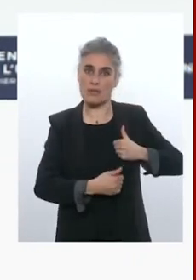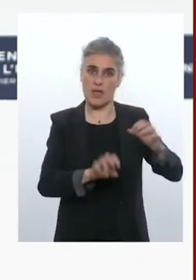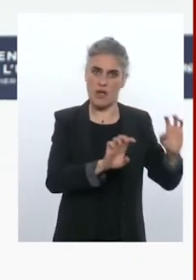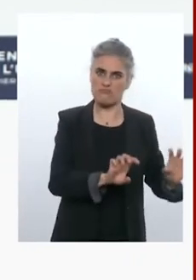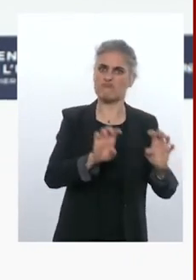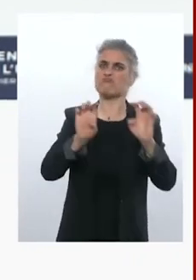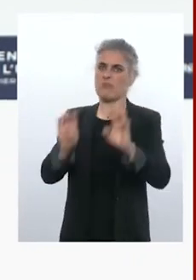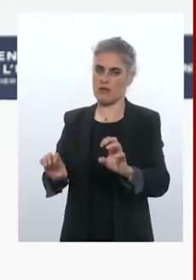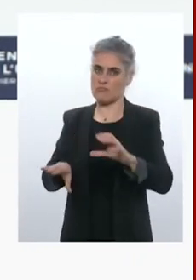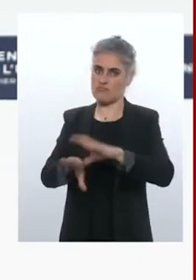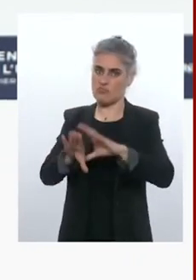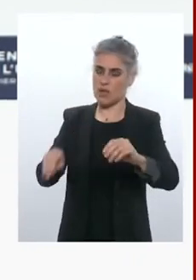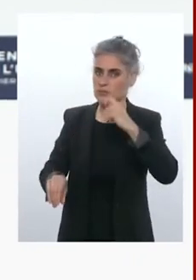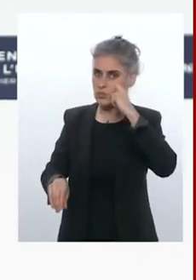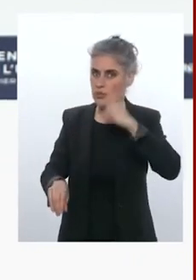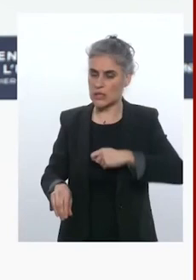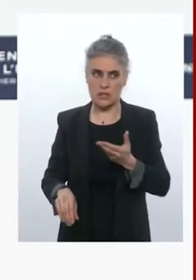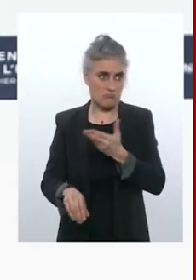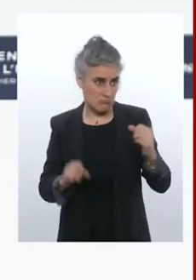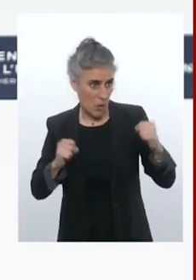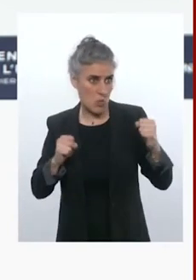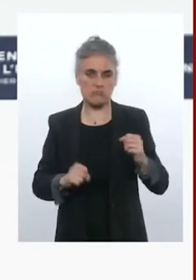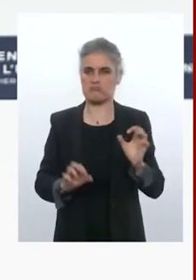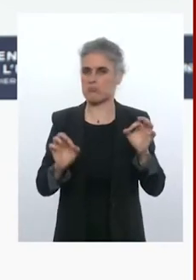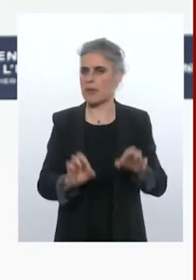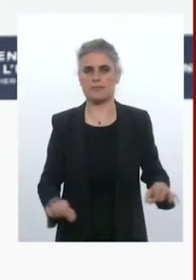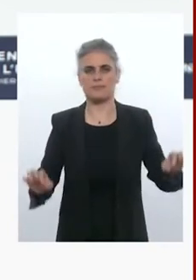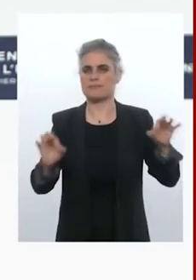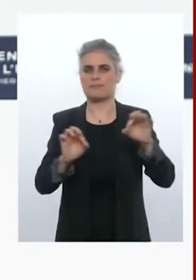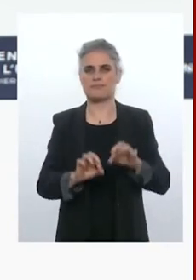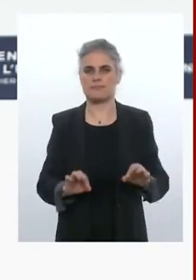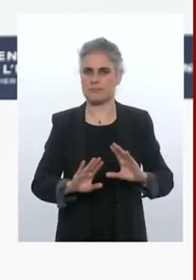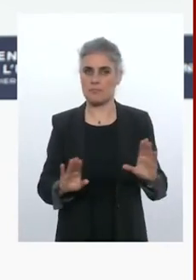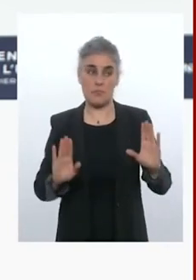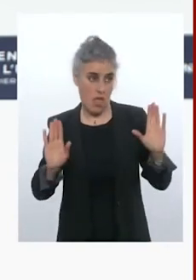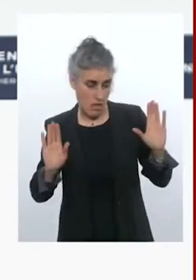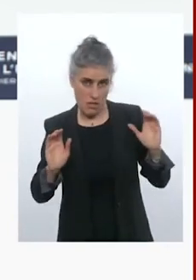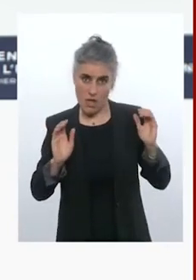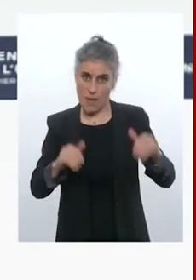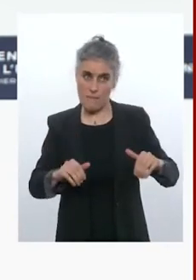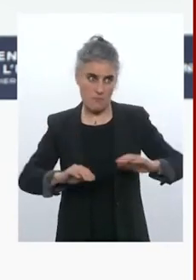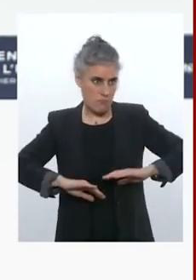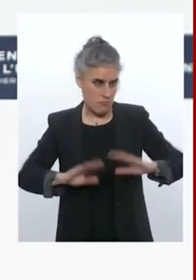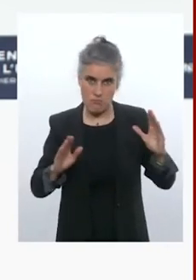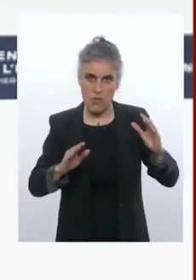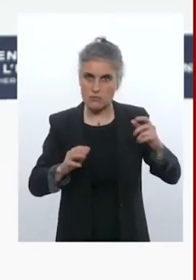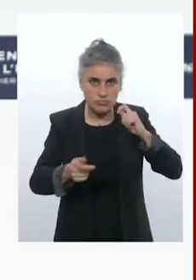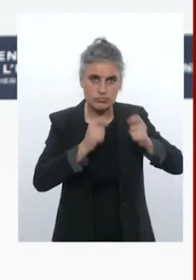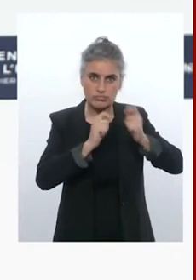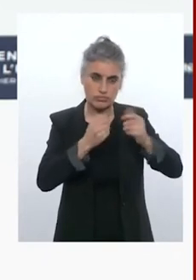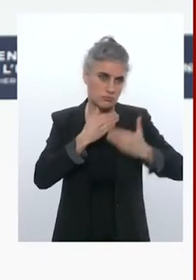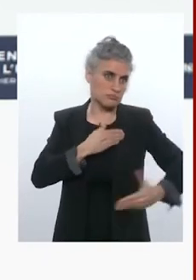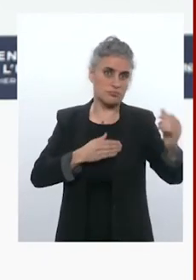troubles au sol. mais en dynamique, rien ne doit être exclu. Nous ferons tout ce qu'il faut pour que la